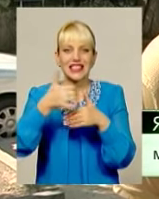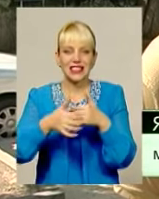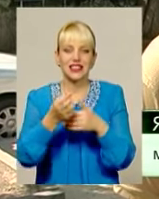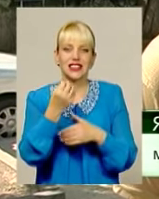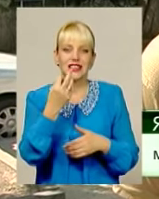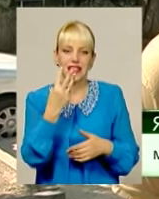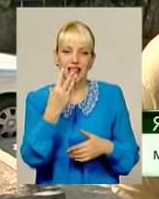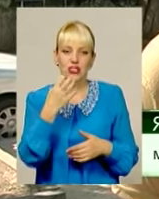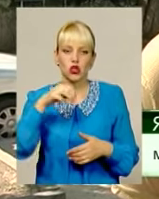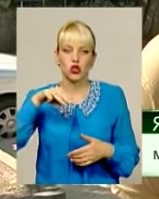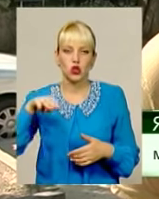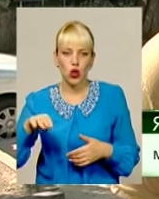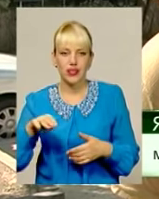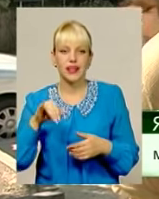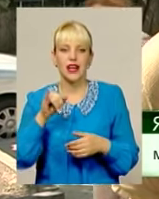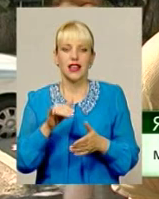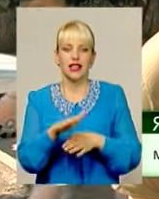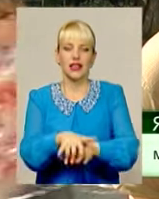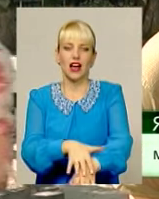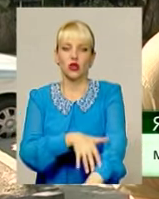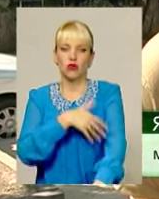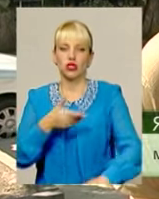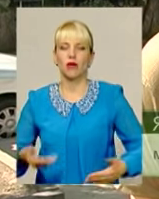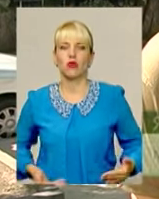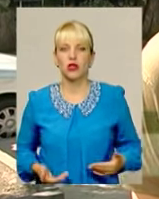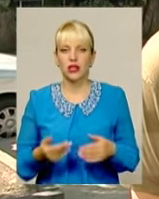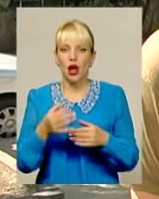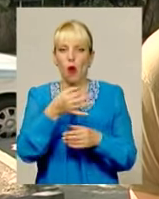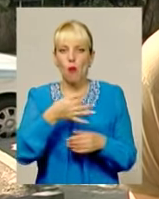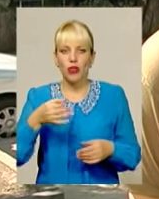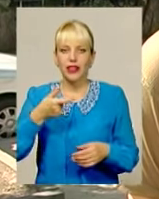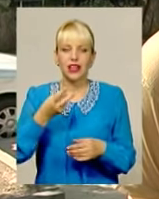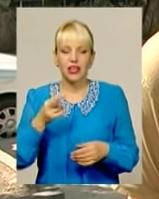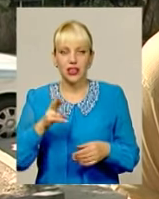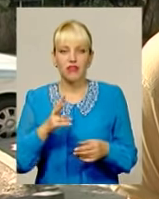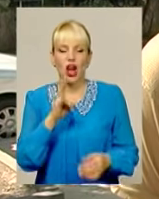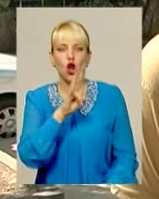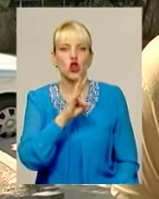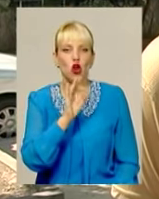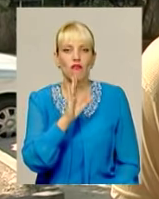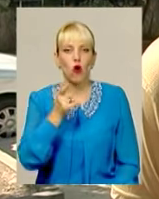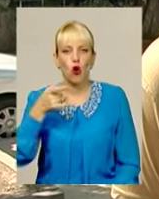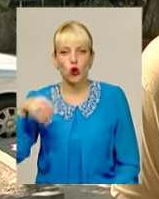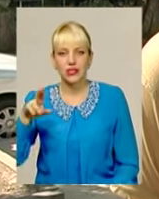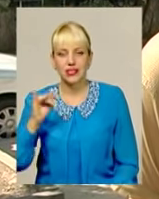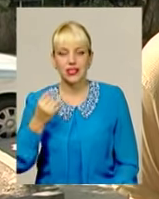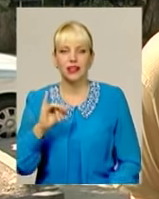13 століття. Найдовше прожили монетні гривні новгородського типу до 15